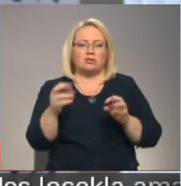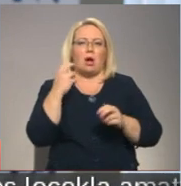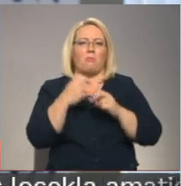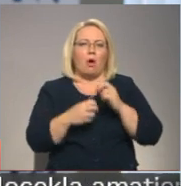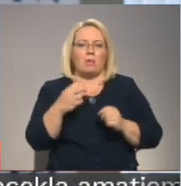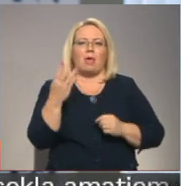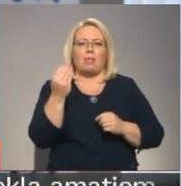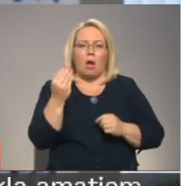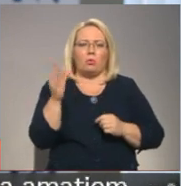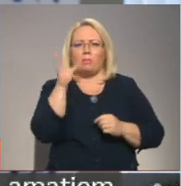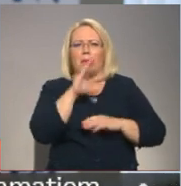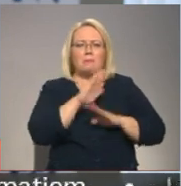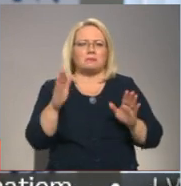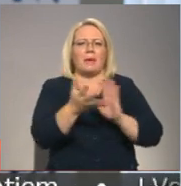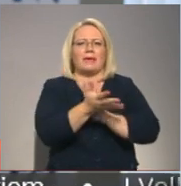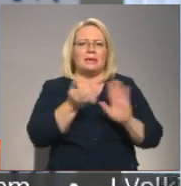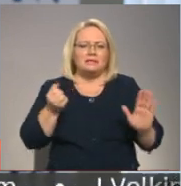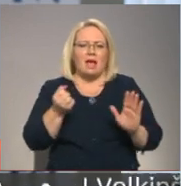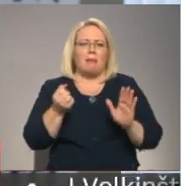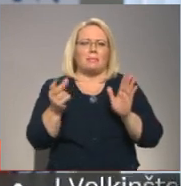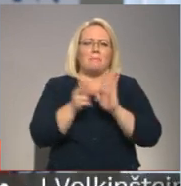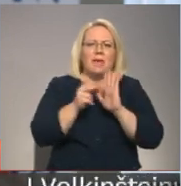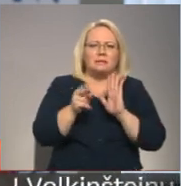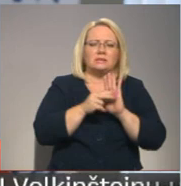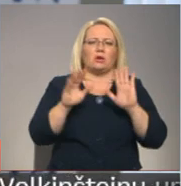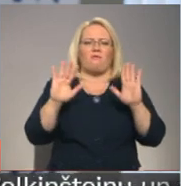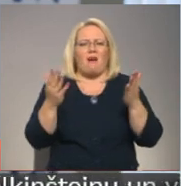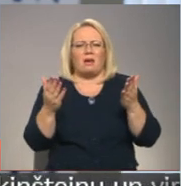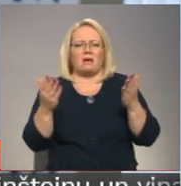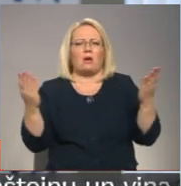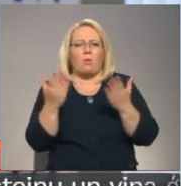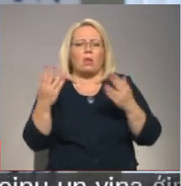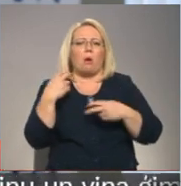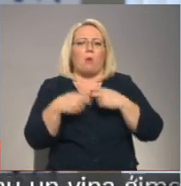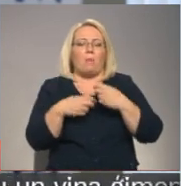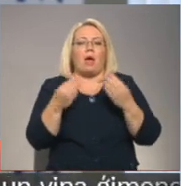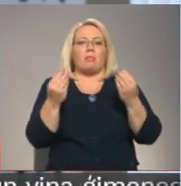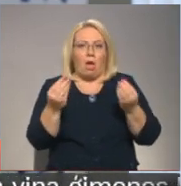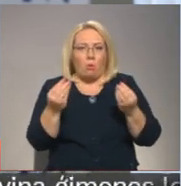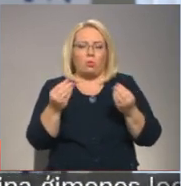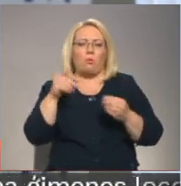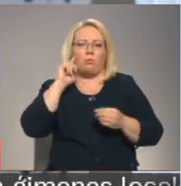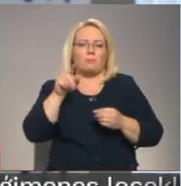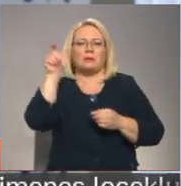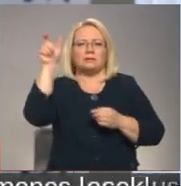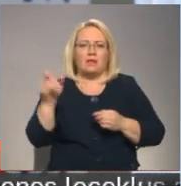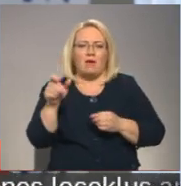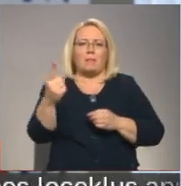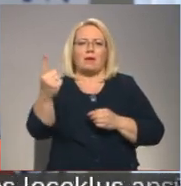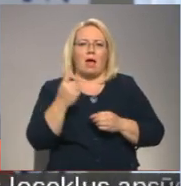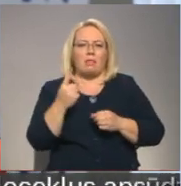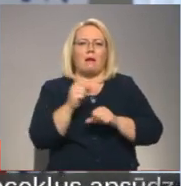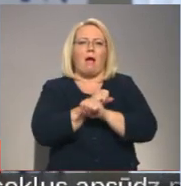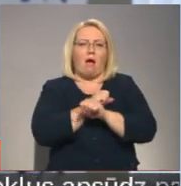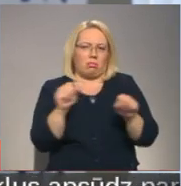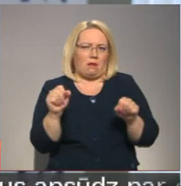nepaspēja pieņemsam izņemt iepriekšējo pensiju, vai kaut kāda problēma ar naudu, tam cilvēkam jānāk pēc iespējas